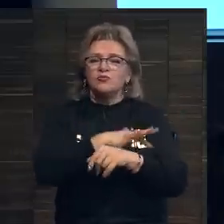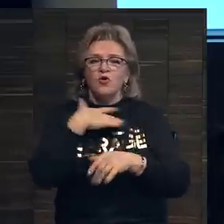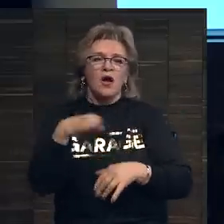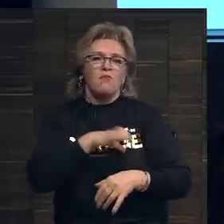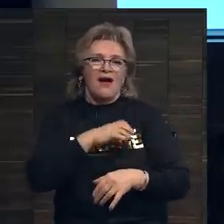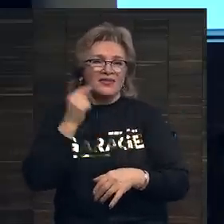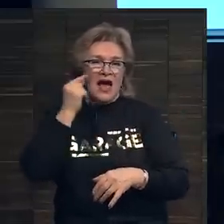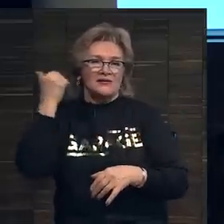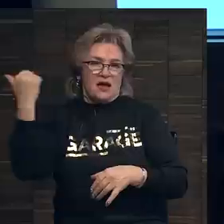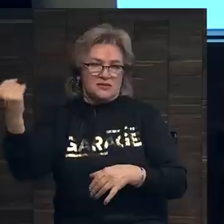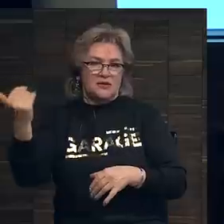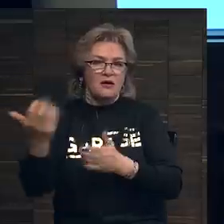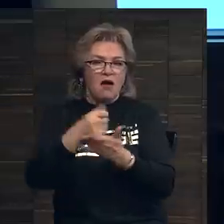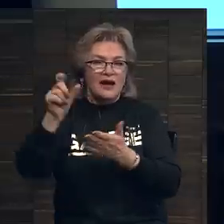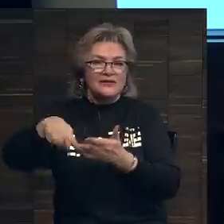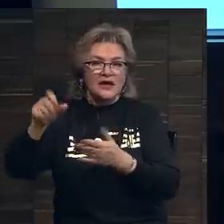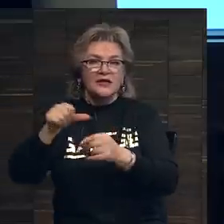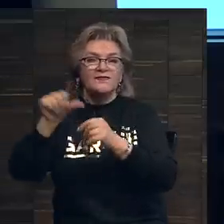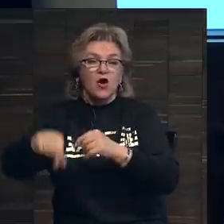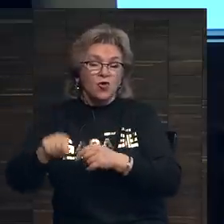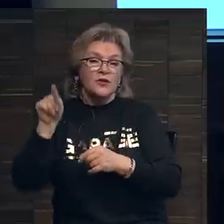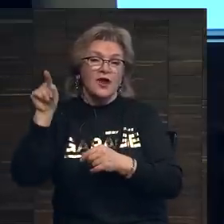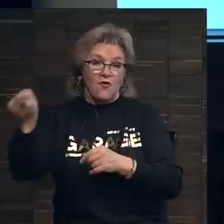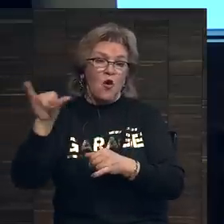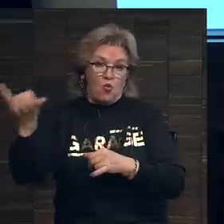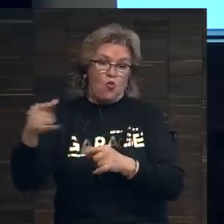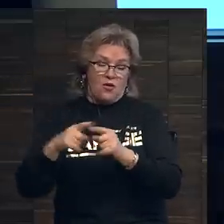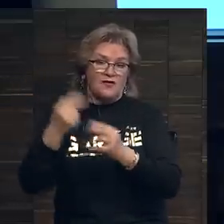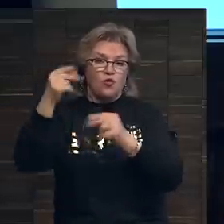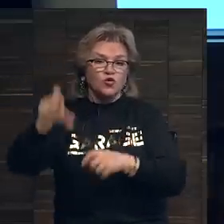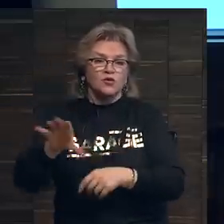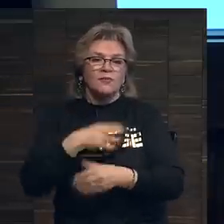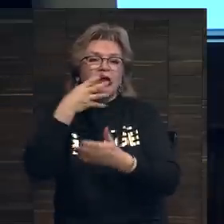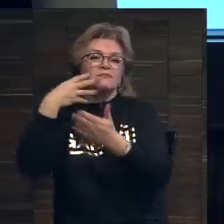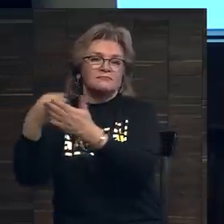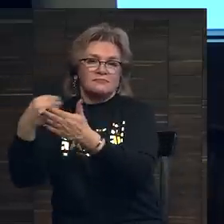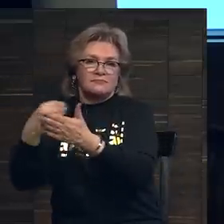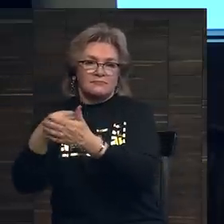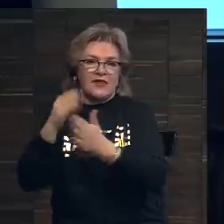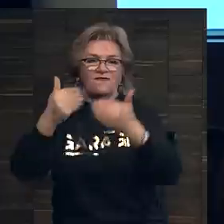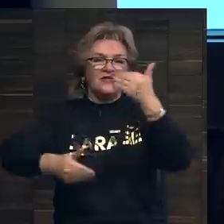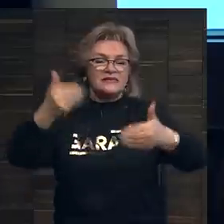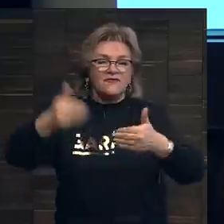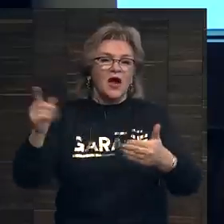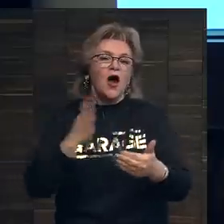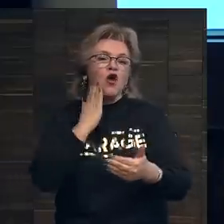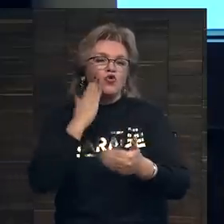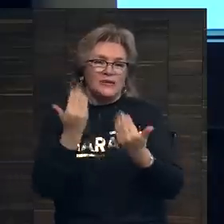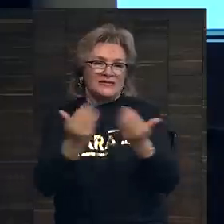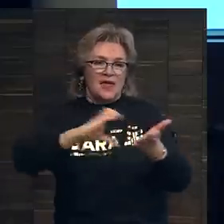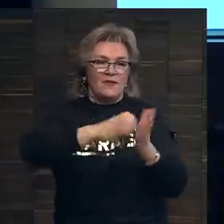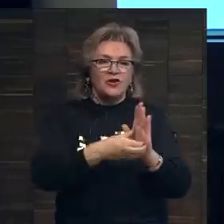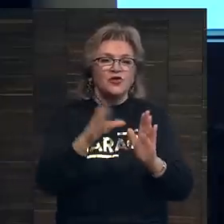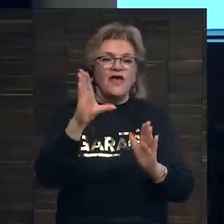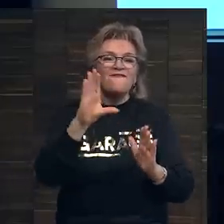азиатских коллекционеров и кроме того, у этого художника была сольная выставка в румынском павильоне на